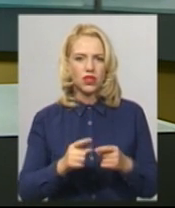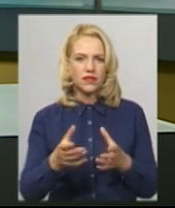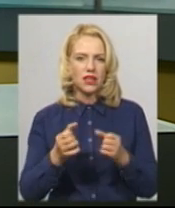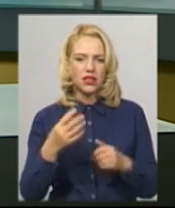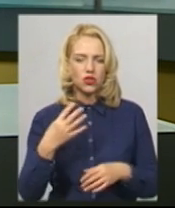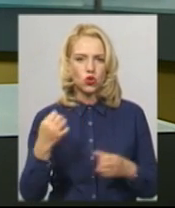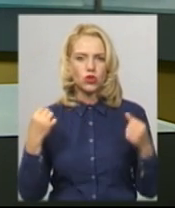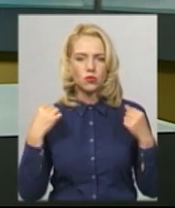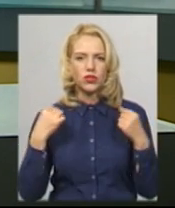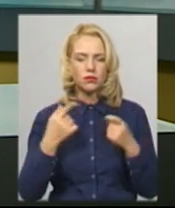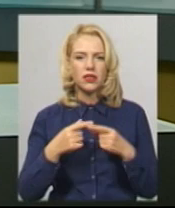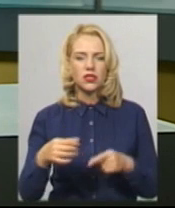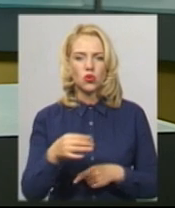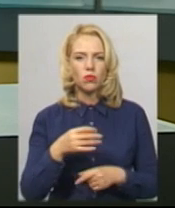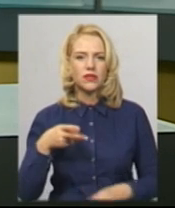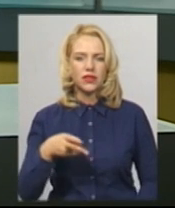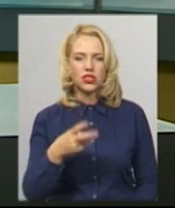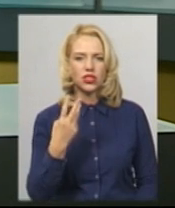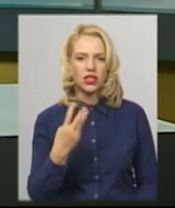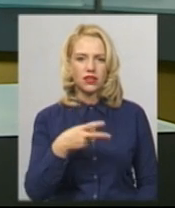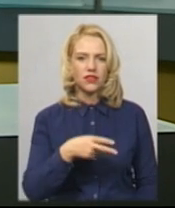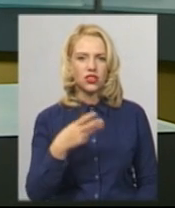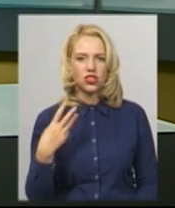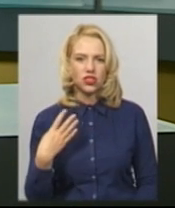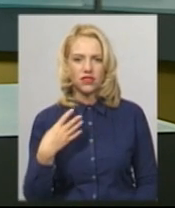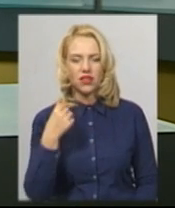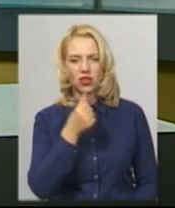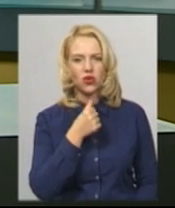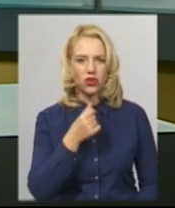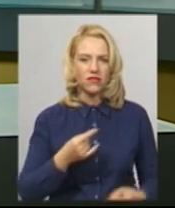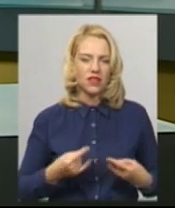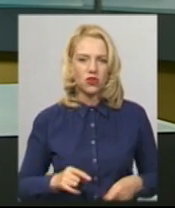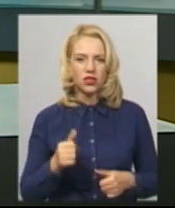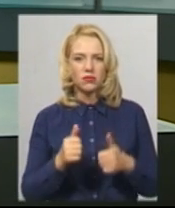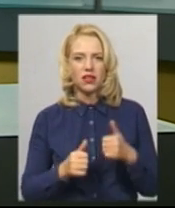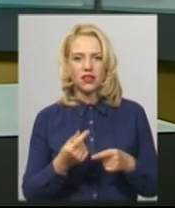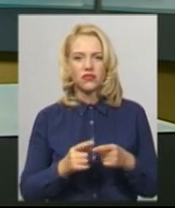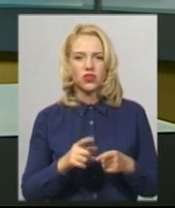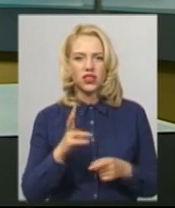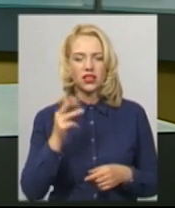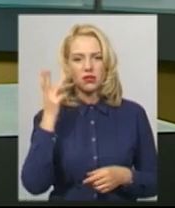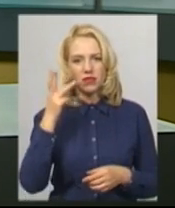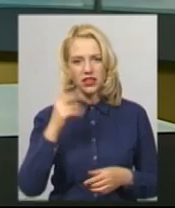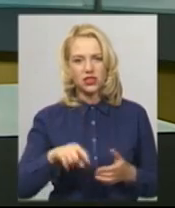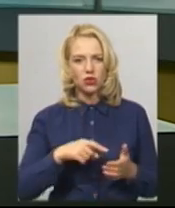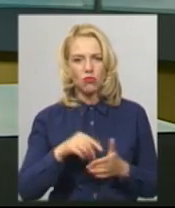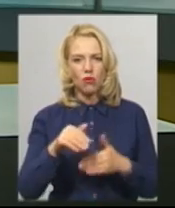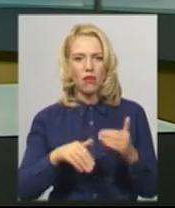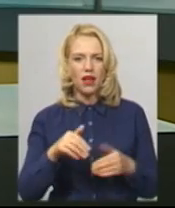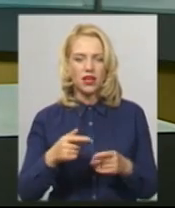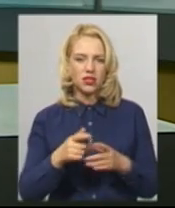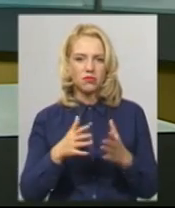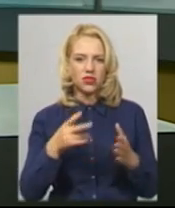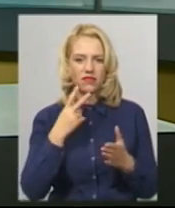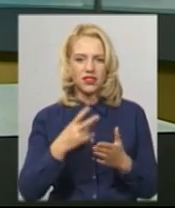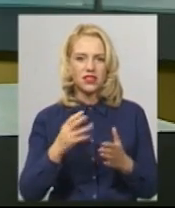спортсменів з області 2003-2004 років народження. Змагались вони на Хмельницькому міському пляжі. Більше дивіться далі